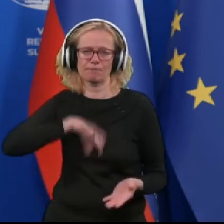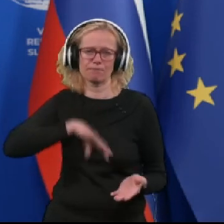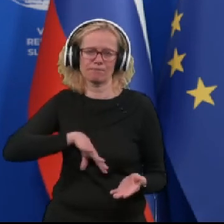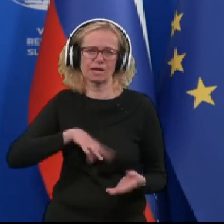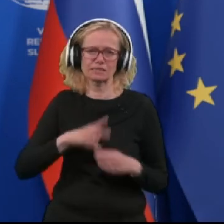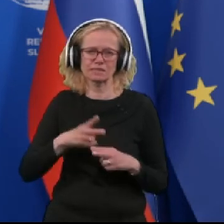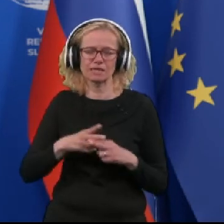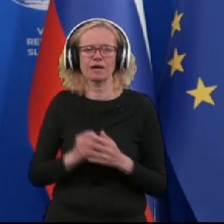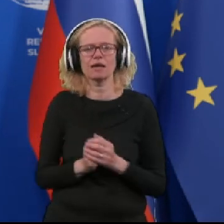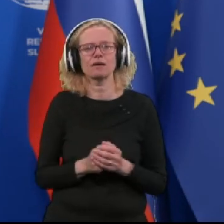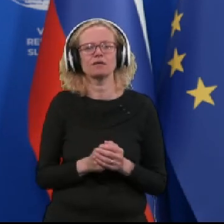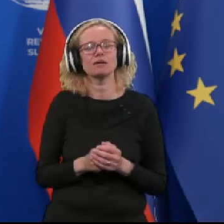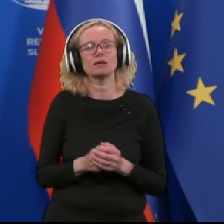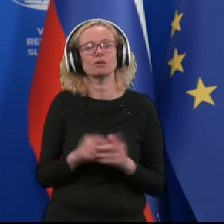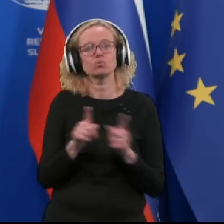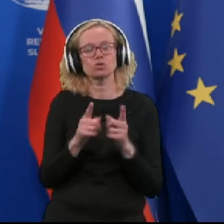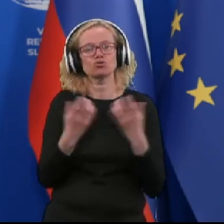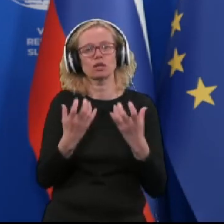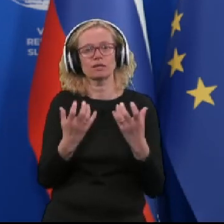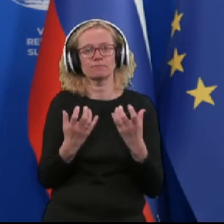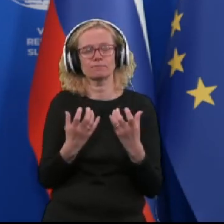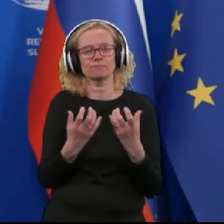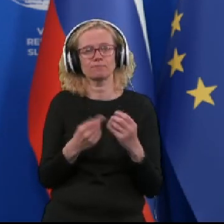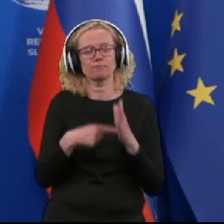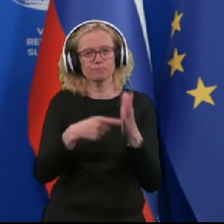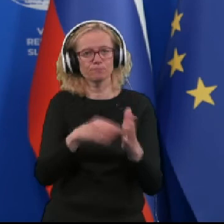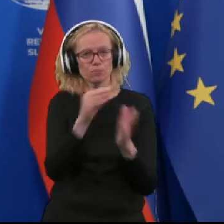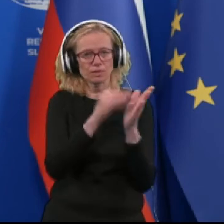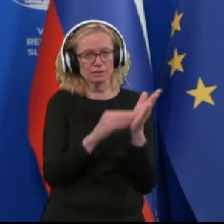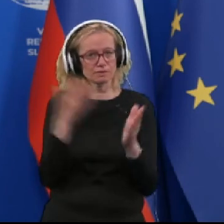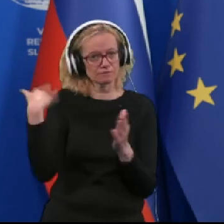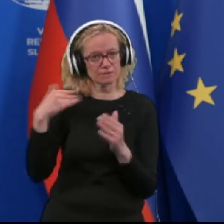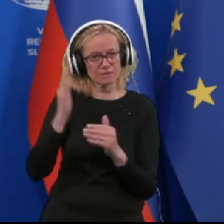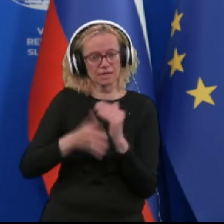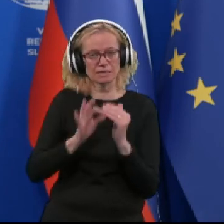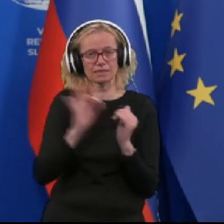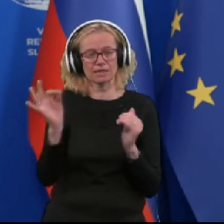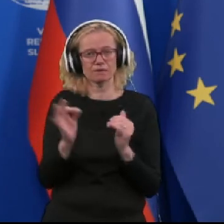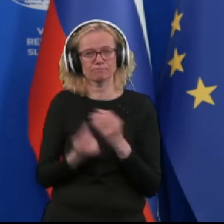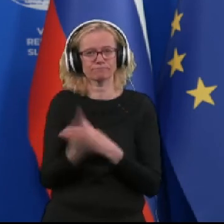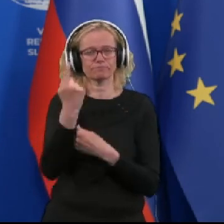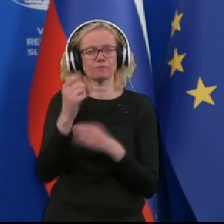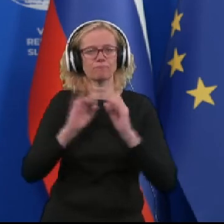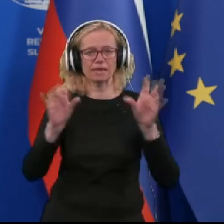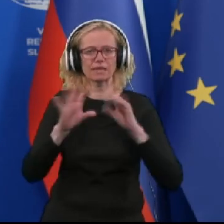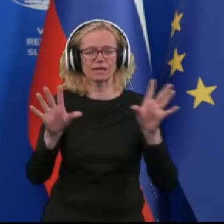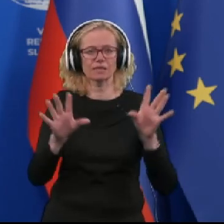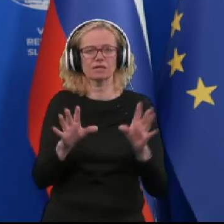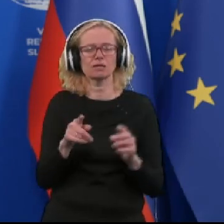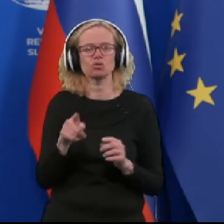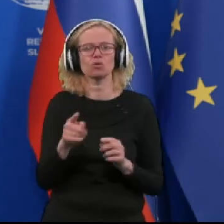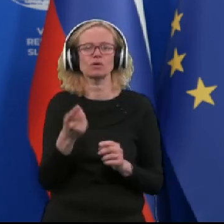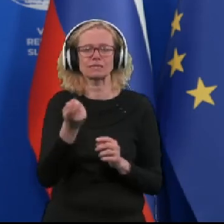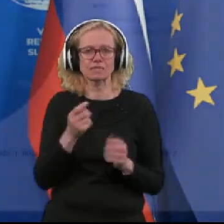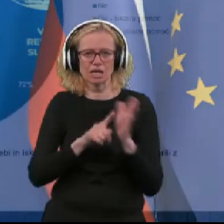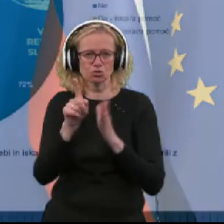rada navezala tudi na nekatere podatke, ki so se v zadnjih dneh pojavljali v medijih in prihajajo iz rezultatov naše